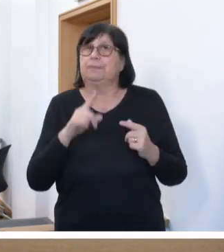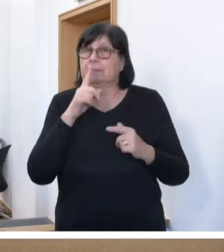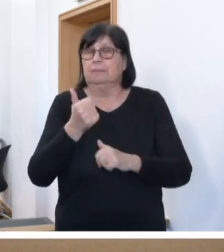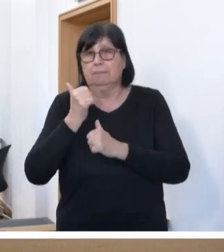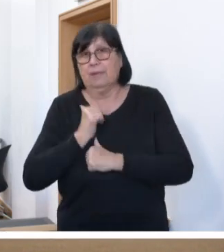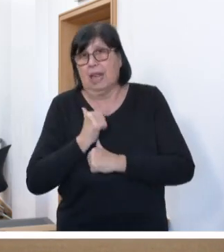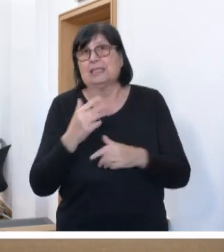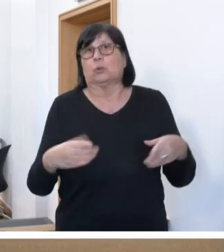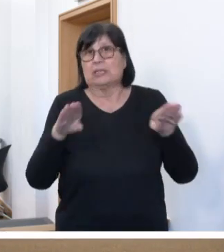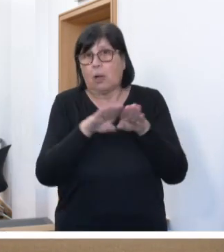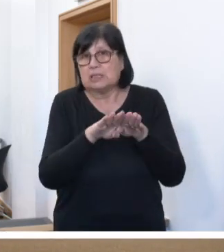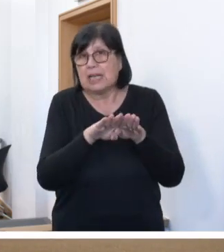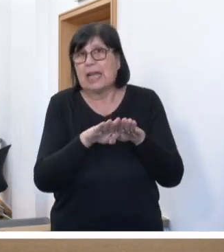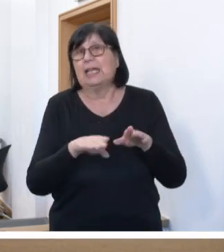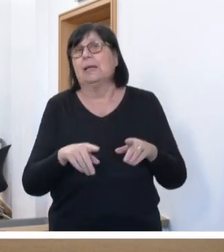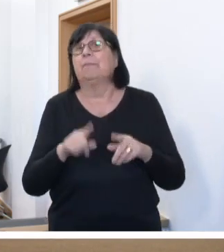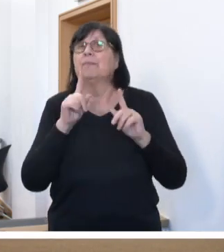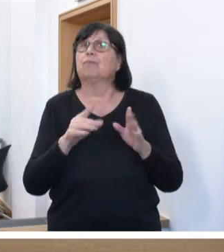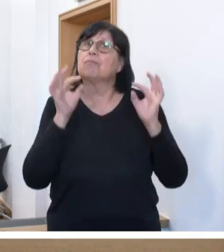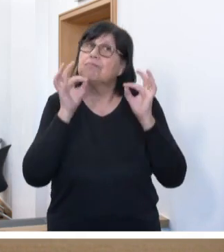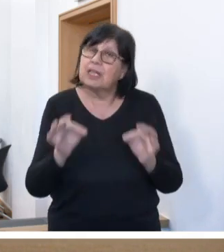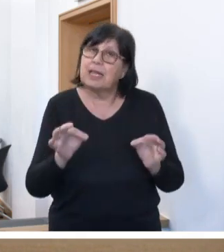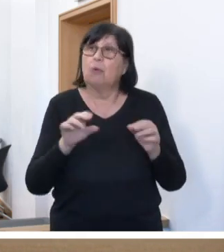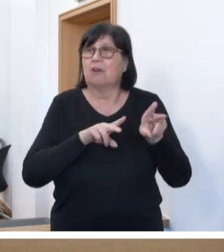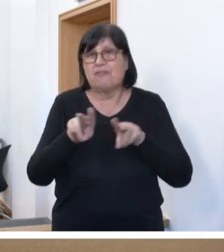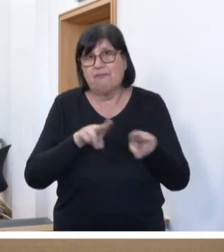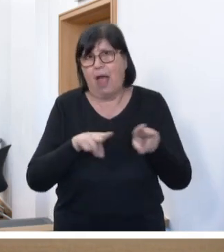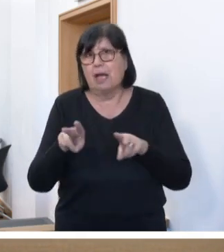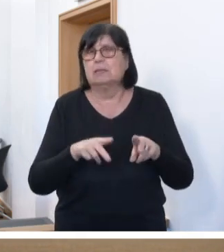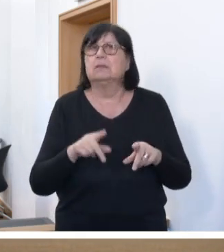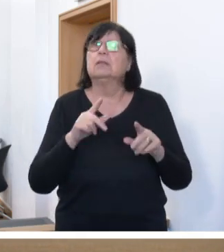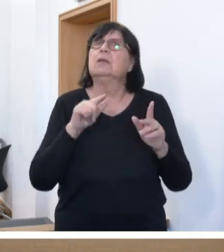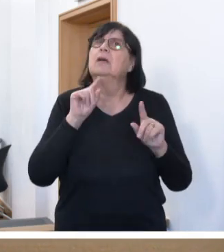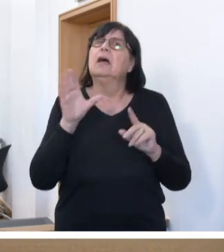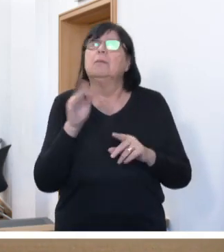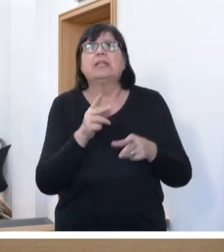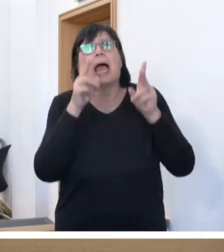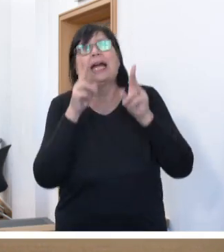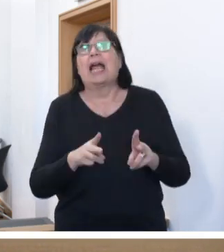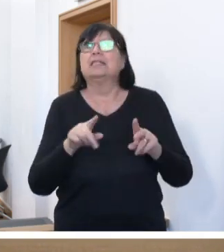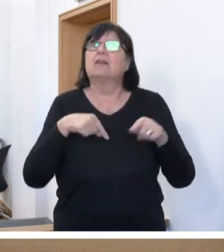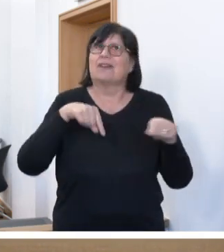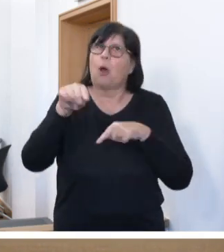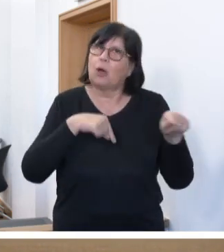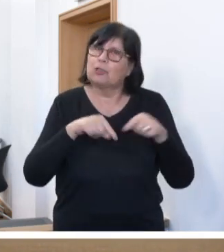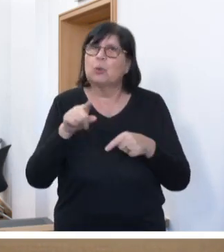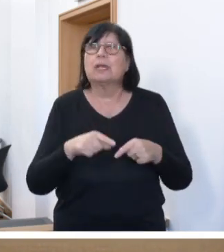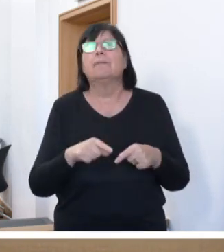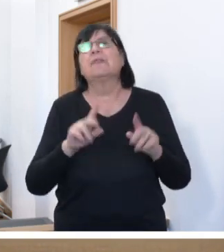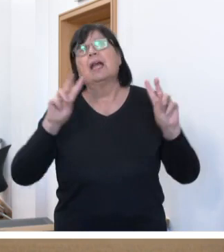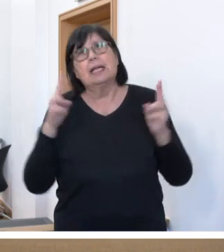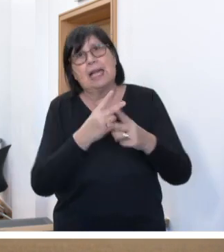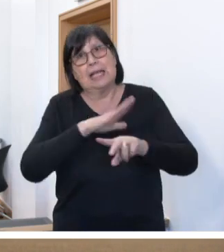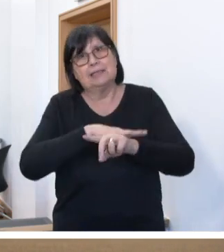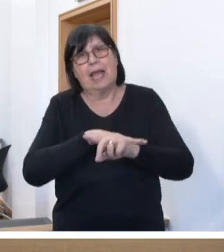Belastungsausgleichs und das konkrete Verfahren sollen im Rahmen einer Rechtsverordnung, die mindestens gleichzeitig